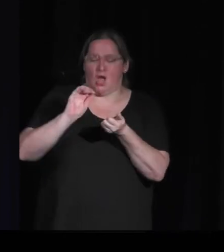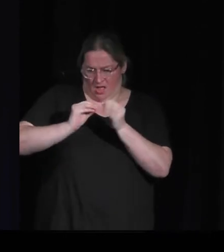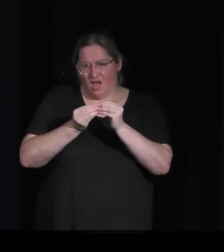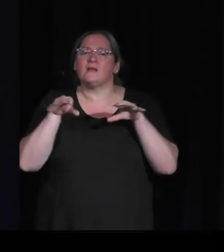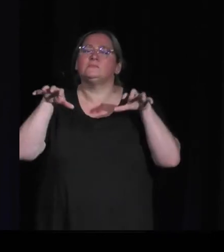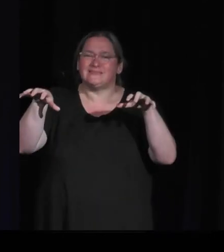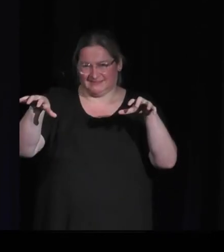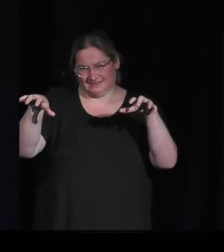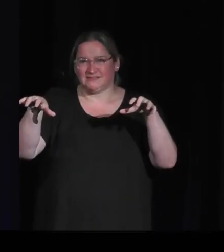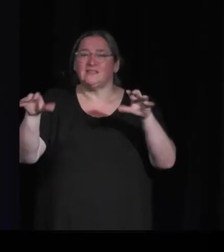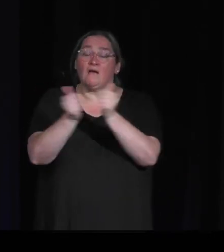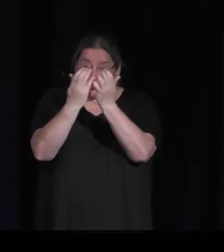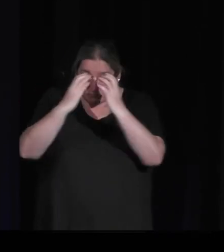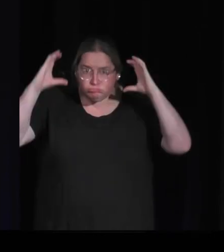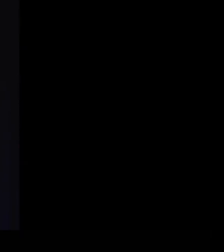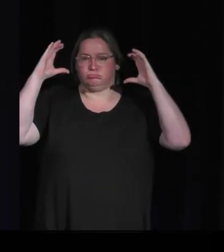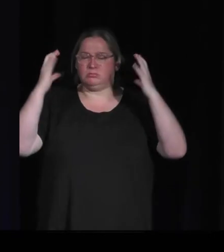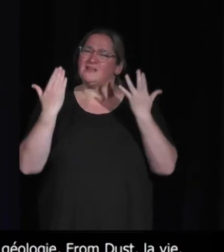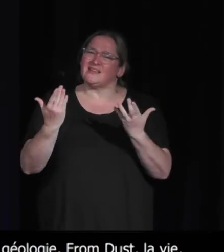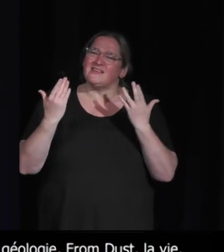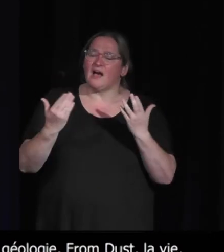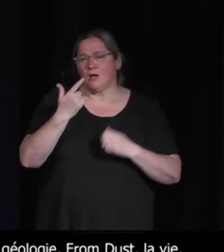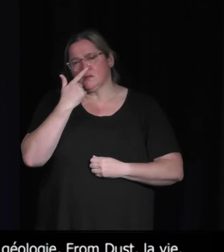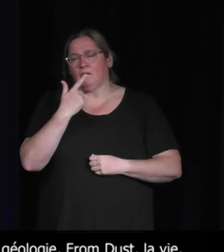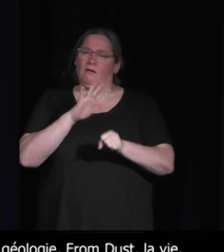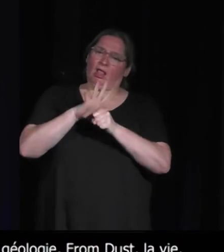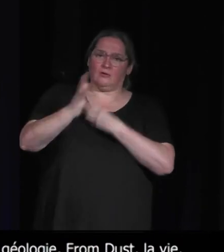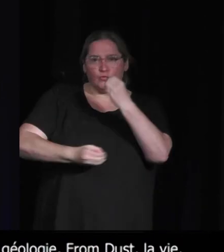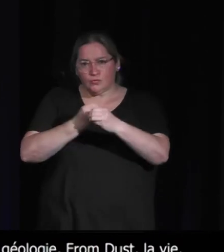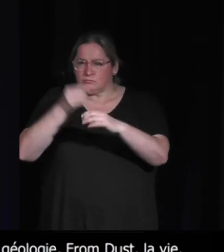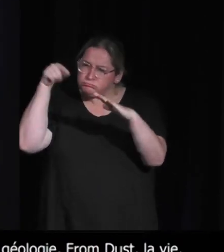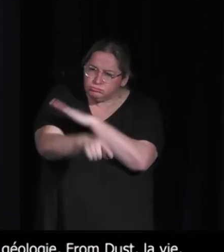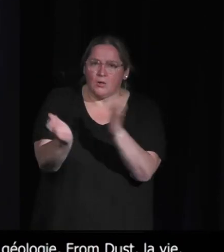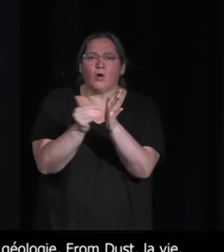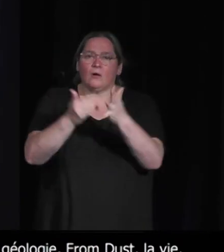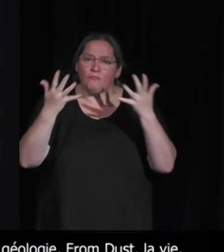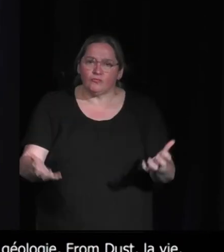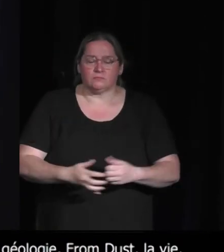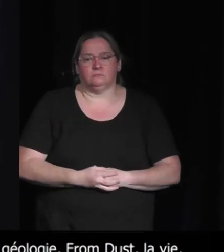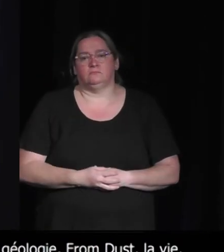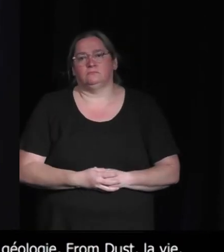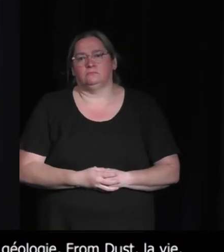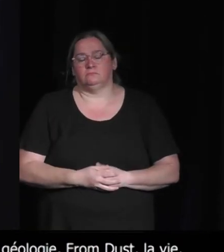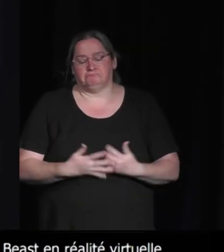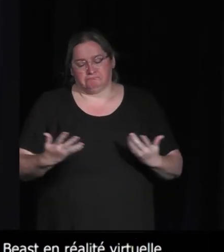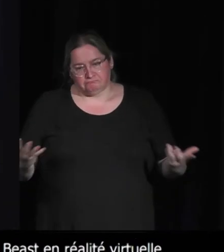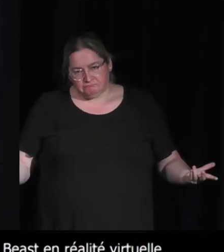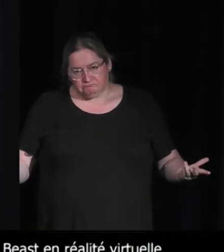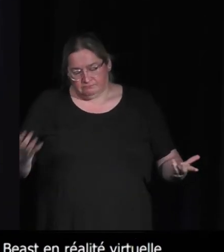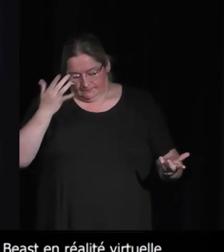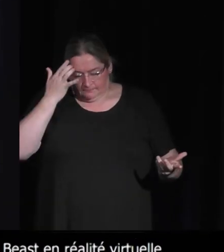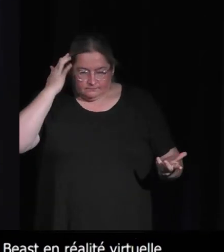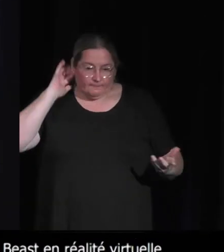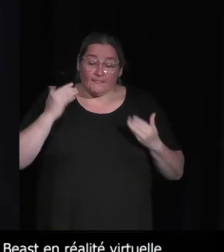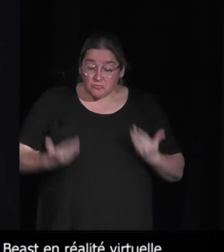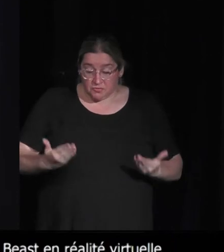Est-ce que c'est une piste que tu veux continuer à explorer à l'avenir ? Alors, aujourd'hui, je